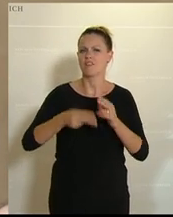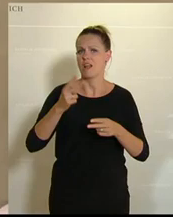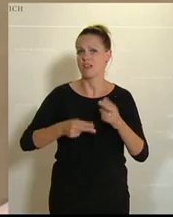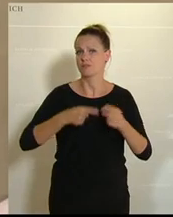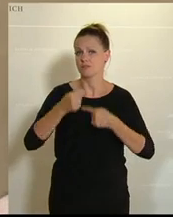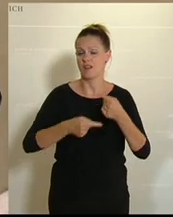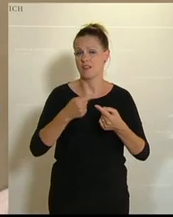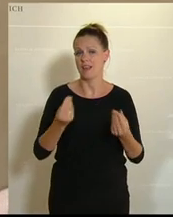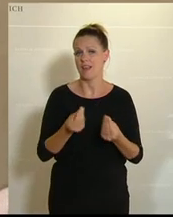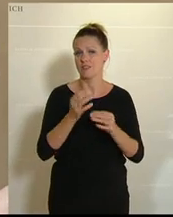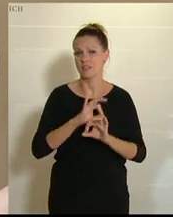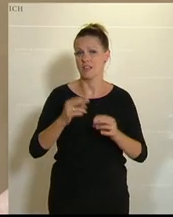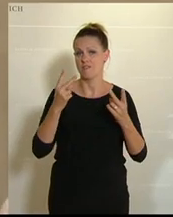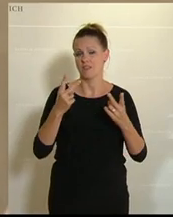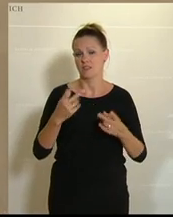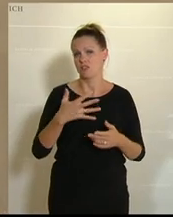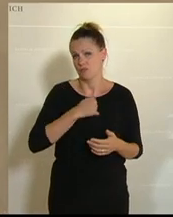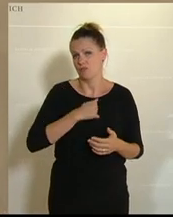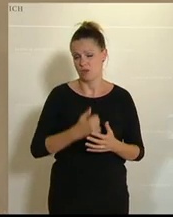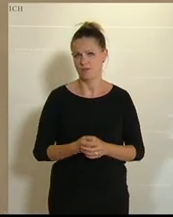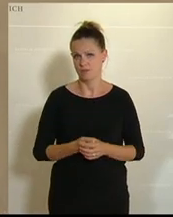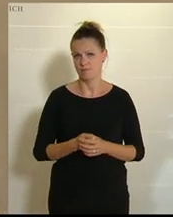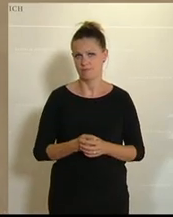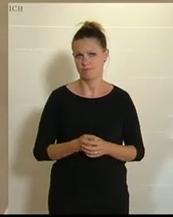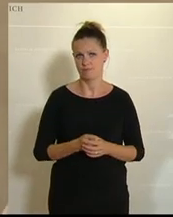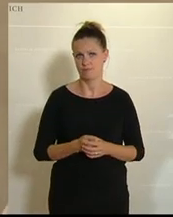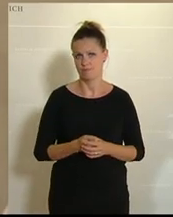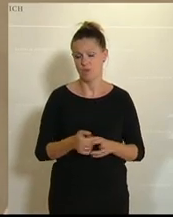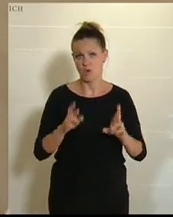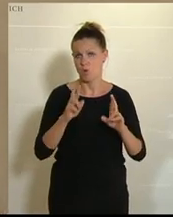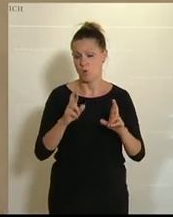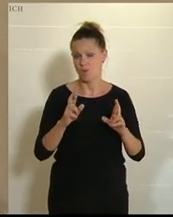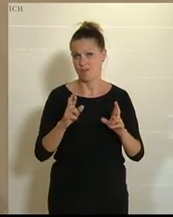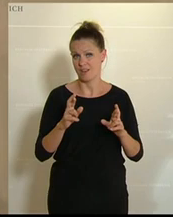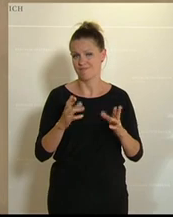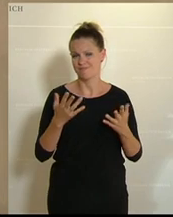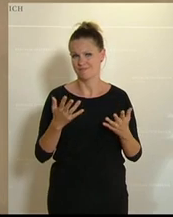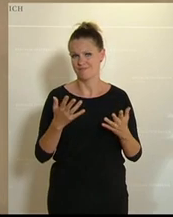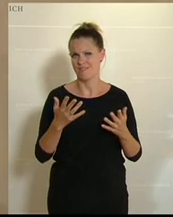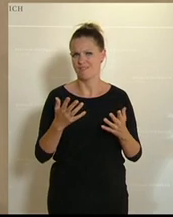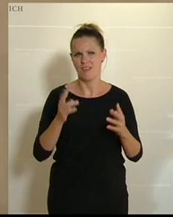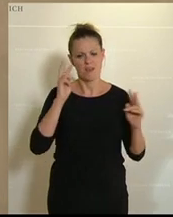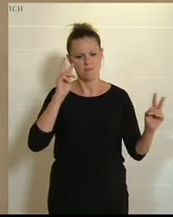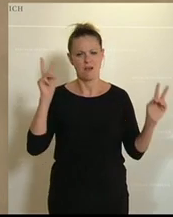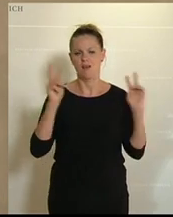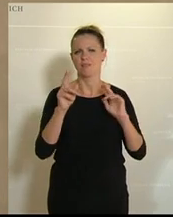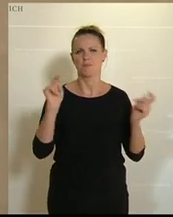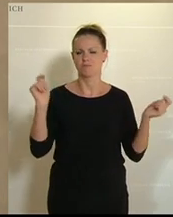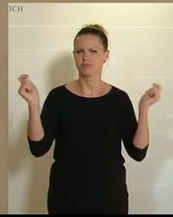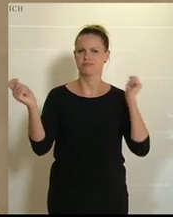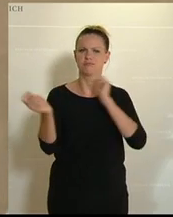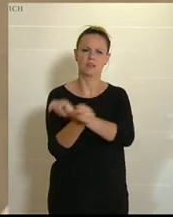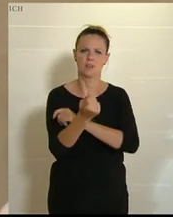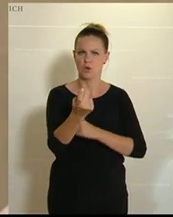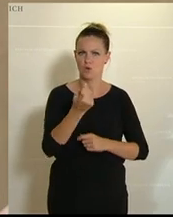wir haben etwas sehr Wichtiges auf den Weg gebracht, das, und so hoffe ich, einen Paradigmenwechsel einläuten wird.